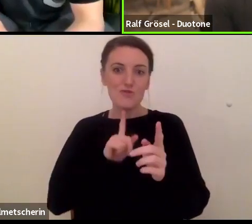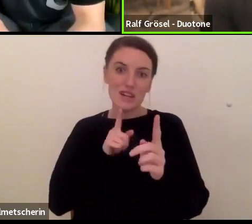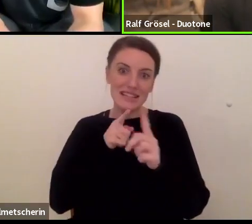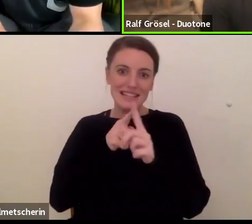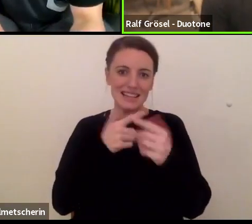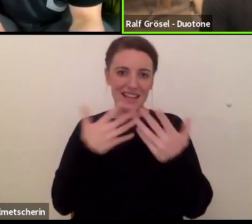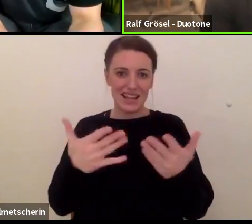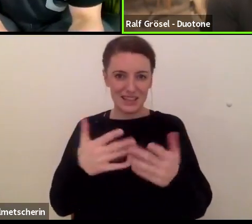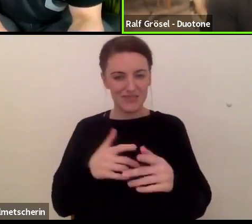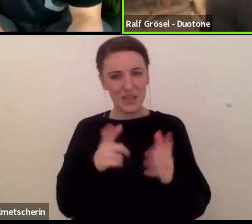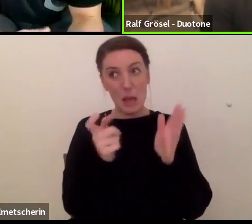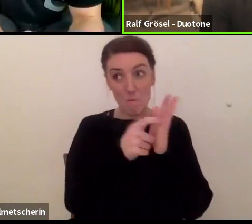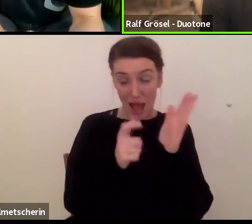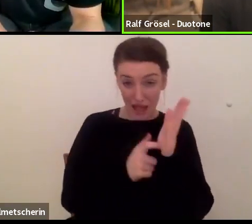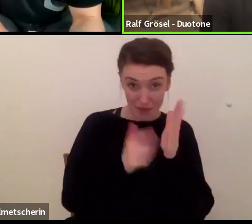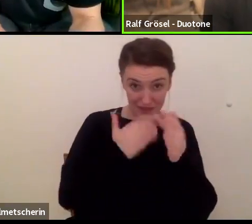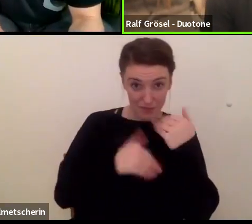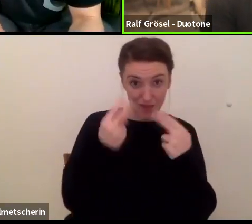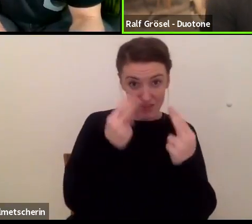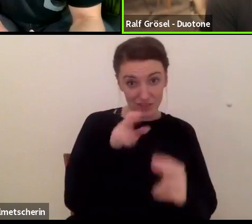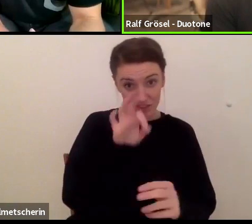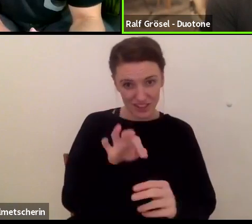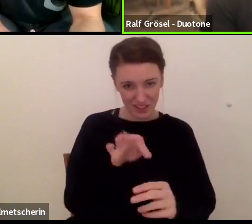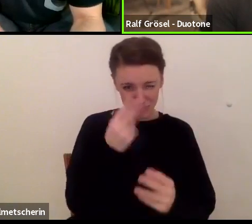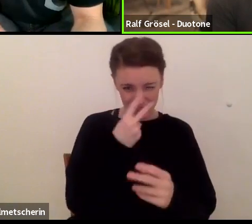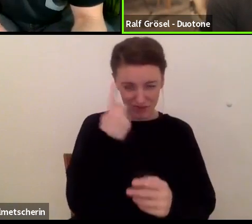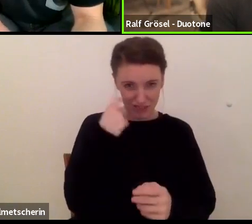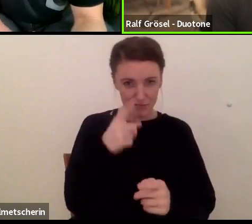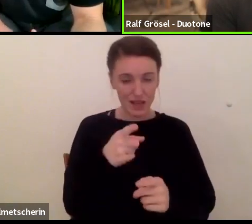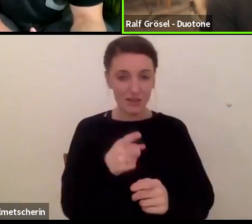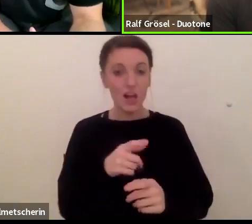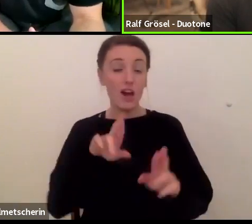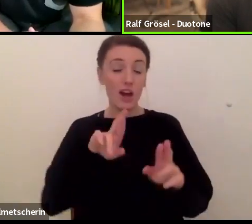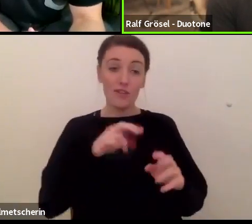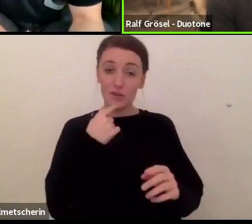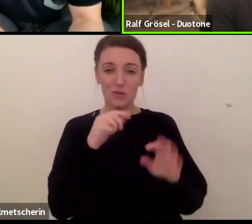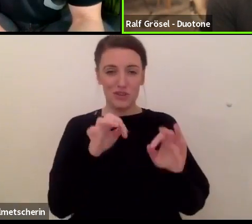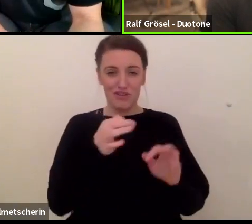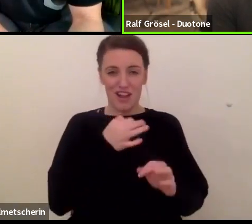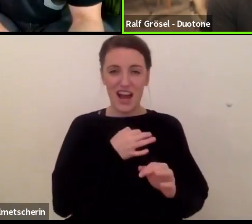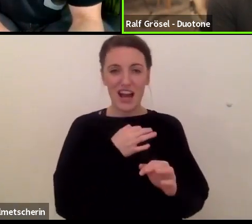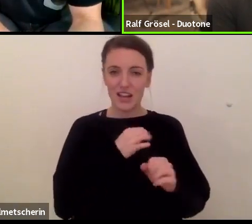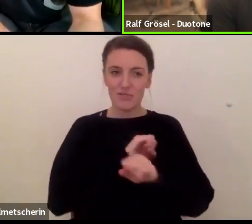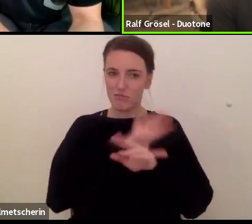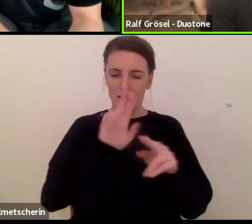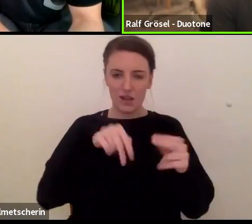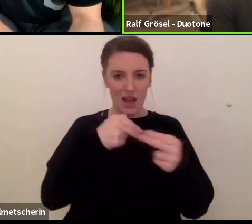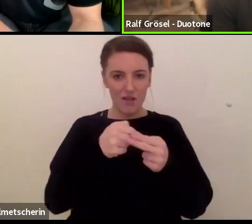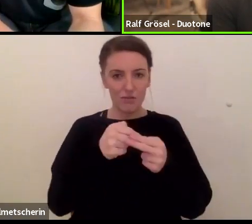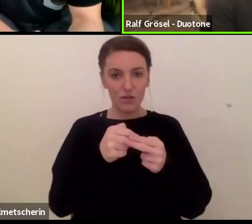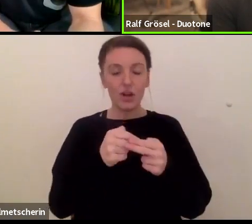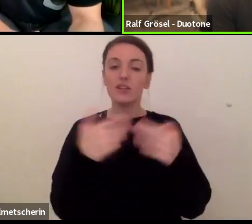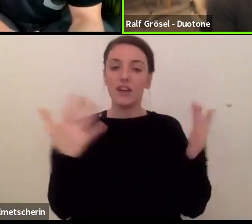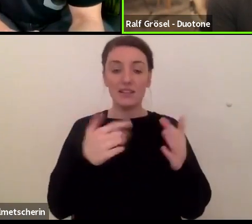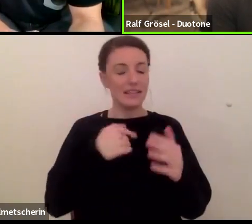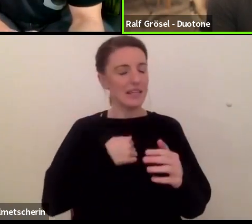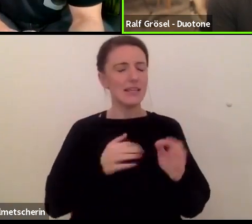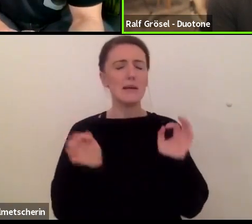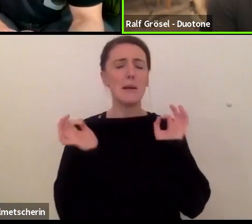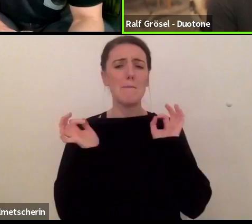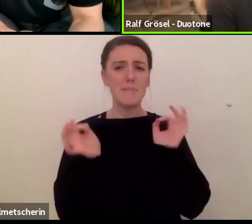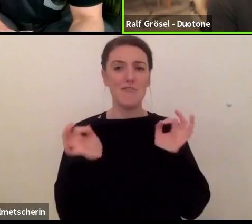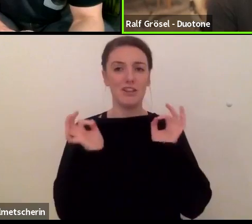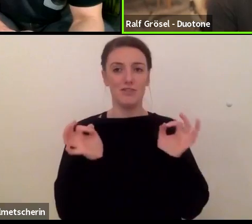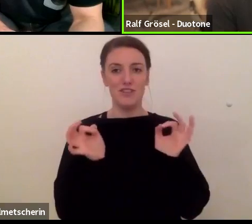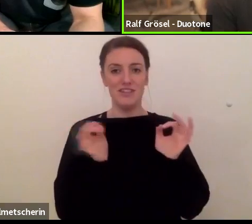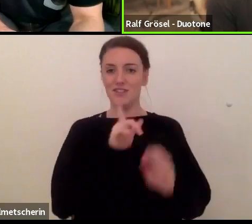das ist eine sehr gute Frage und da habe ich eine klare Antwort drauf. Ich bin extrem perfektionistisch. Ich bin,